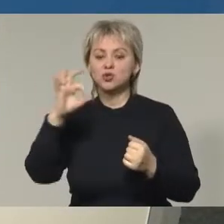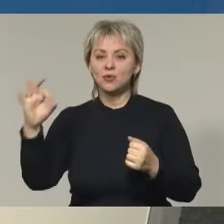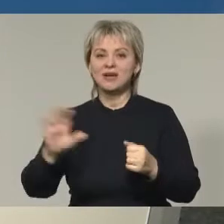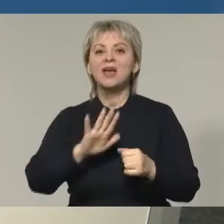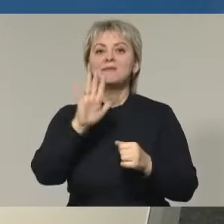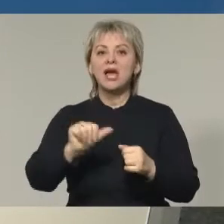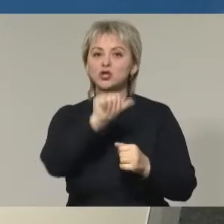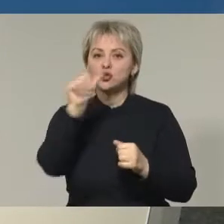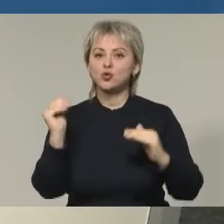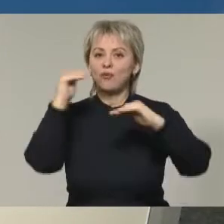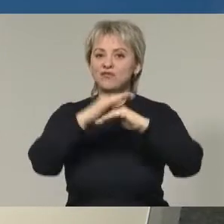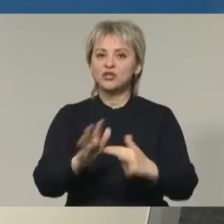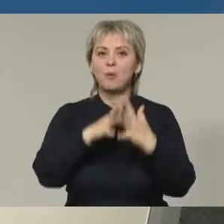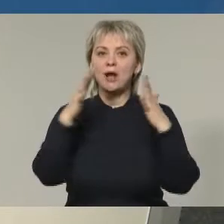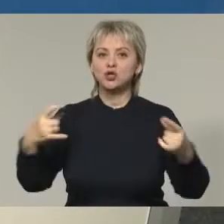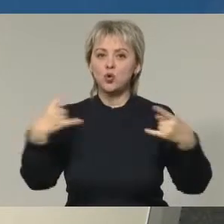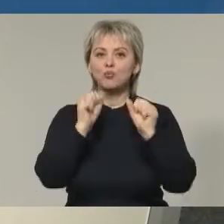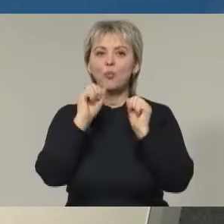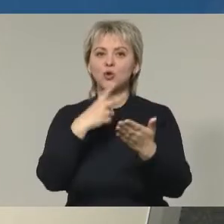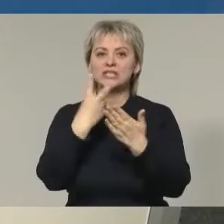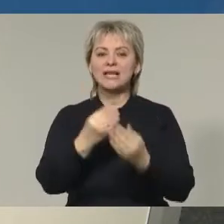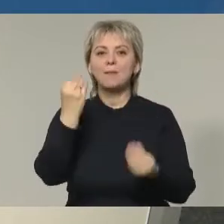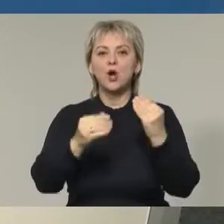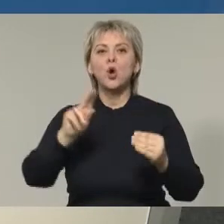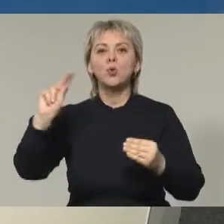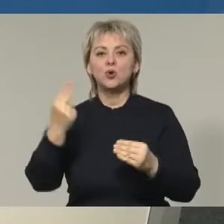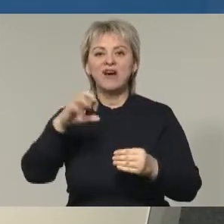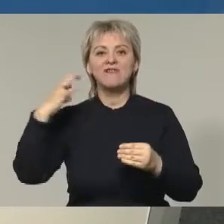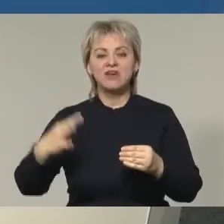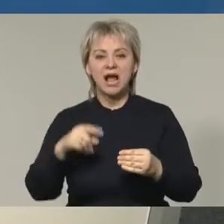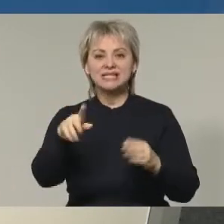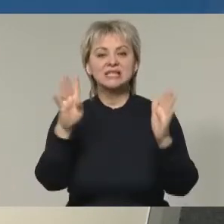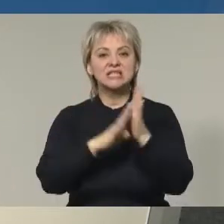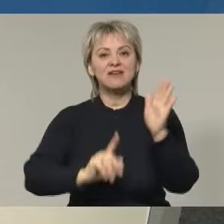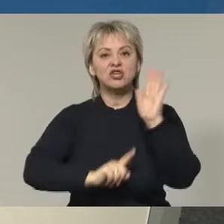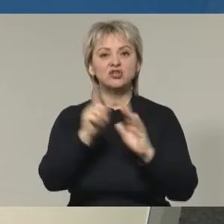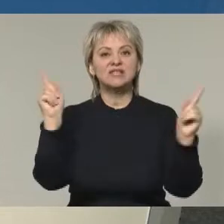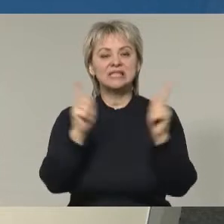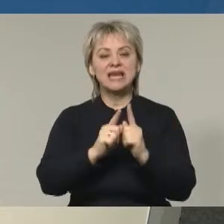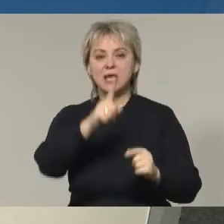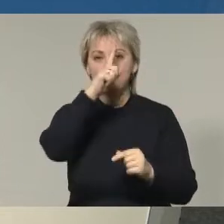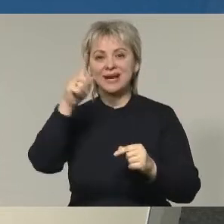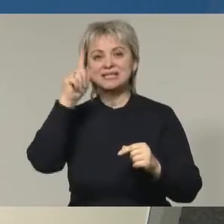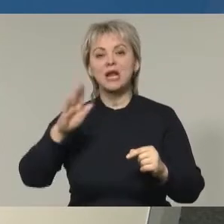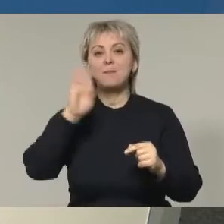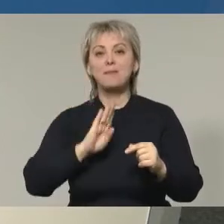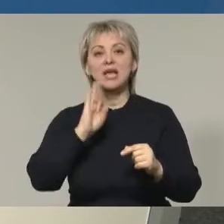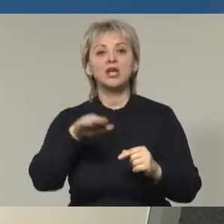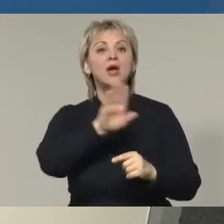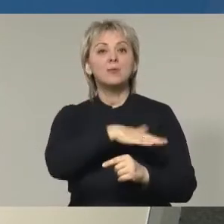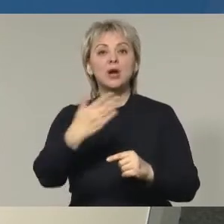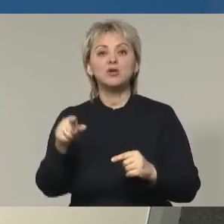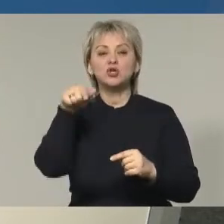.00. В 5 часов вечера на большом экране можно посмотреть матч «Уругвай-Франция». В 9 начнется встреча Бразилия-Бельгия. В